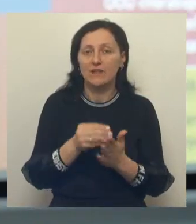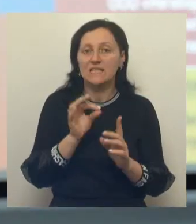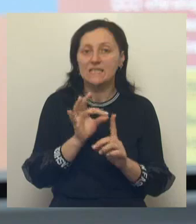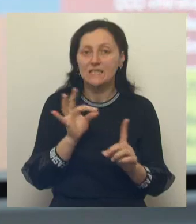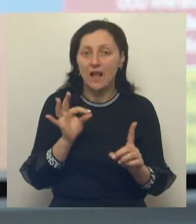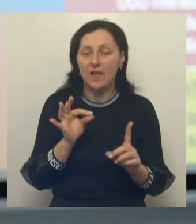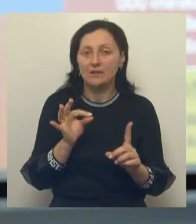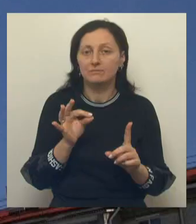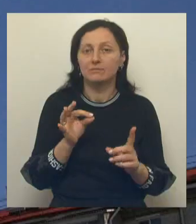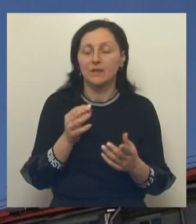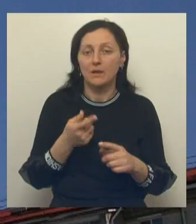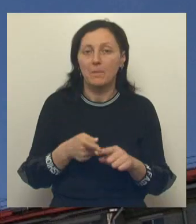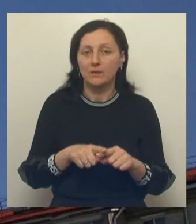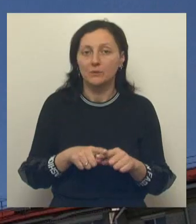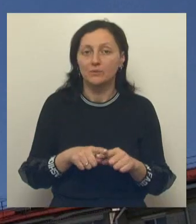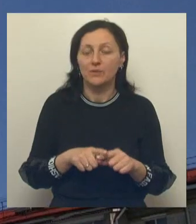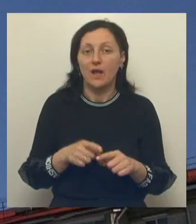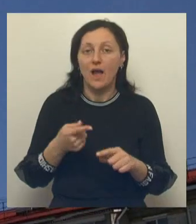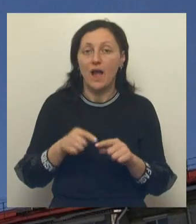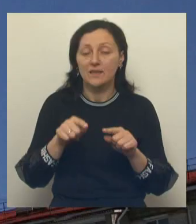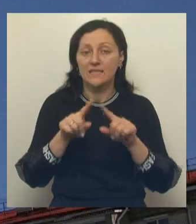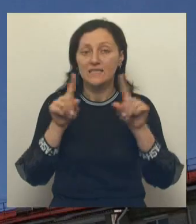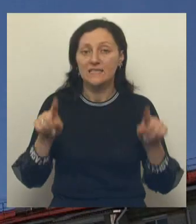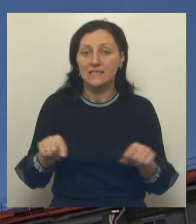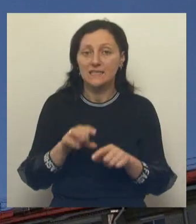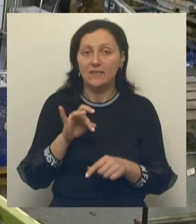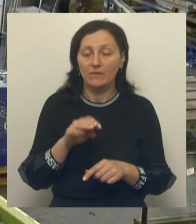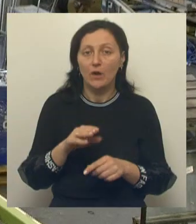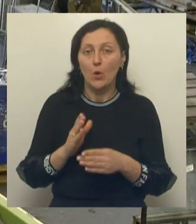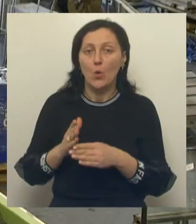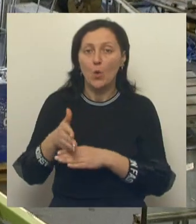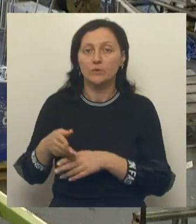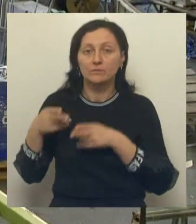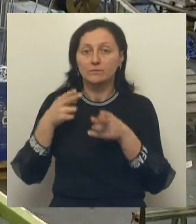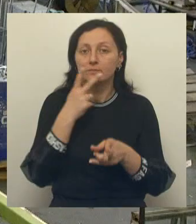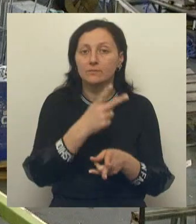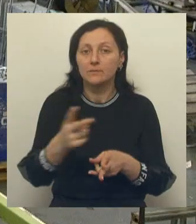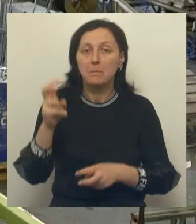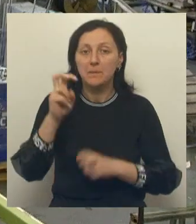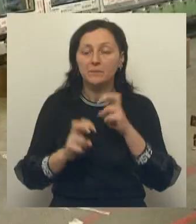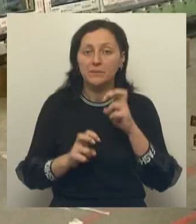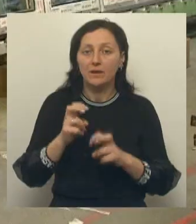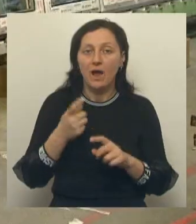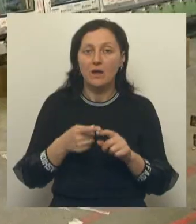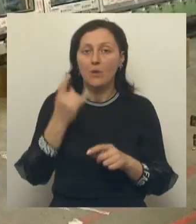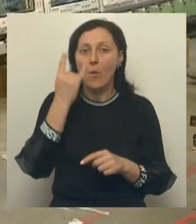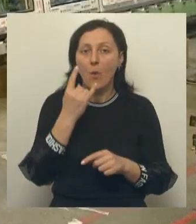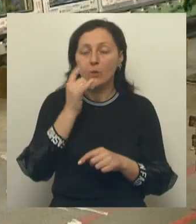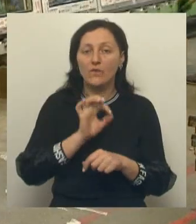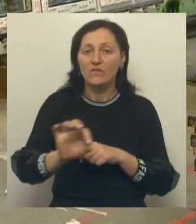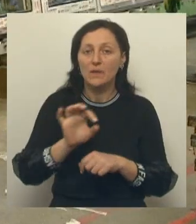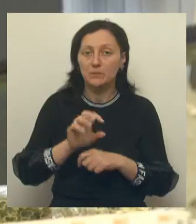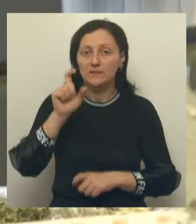создали потоки образцы. В рамках сертификации гости посетили два предприятия. Одно из них – оконные технологии.